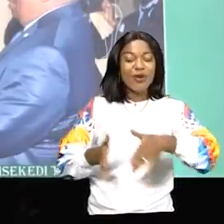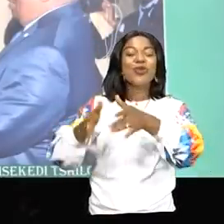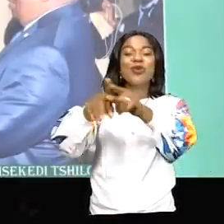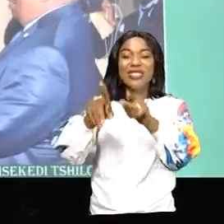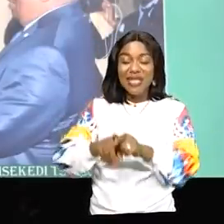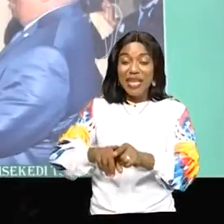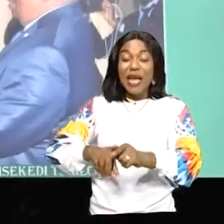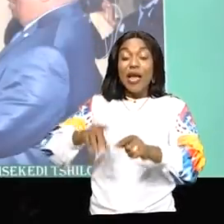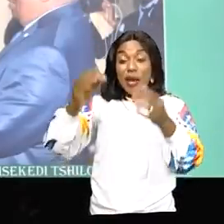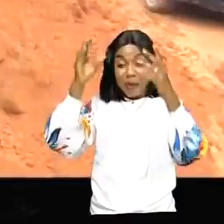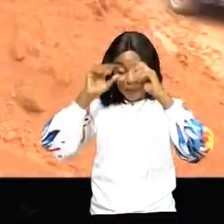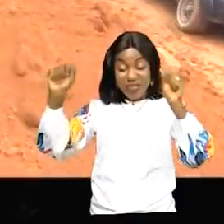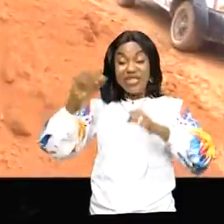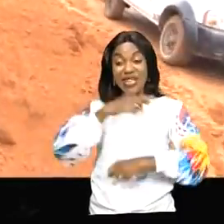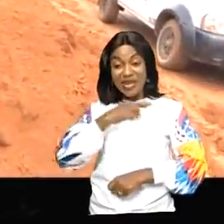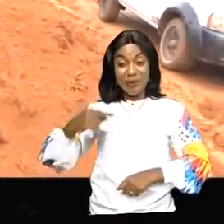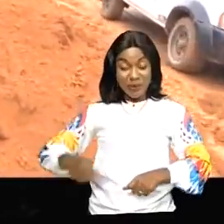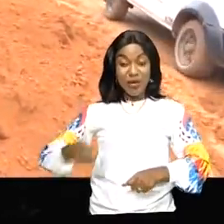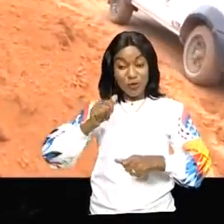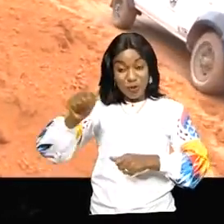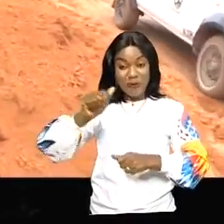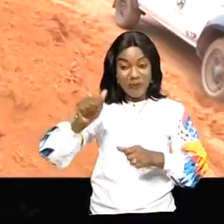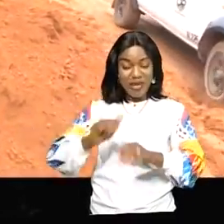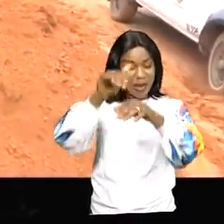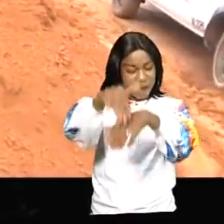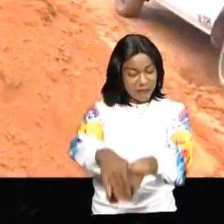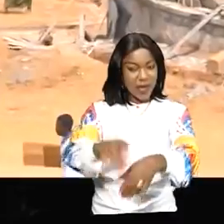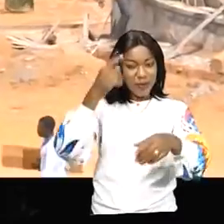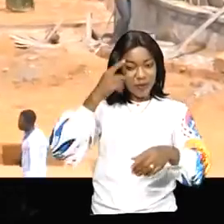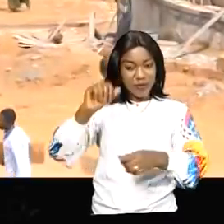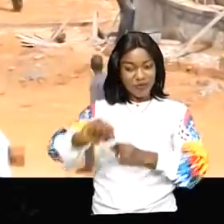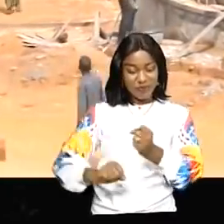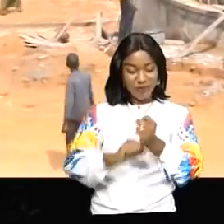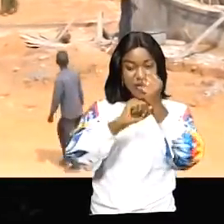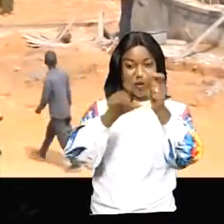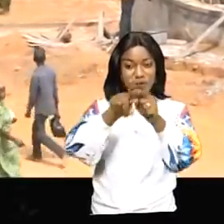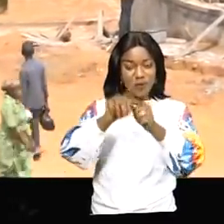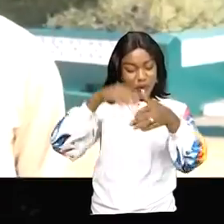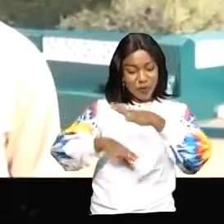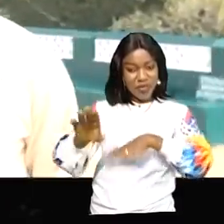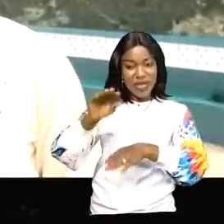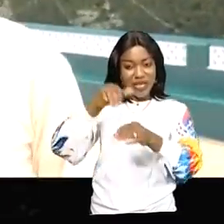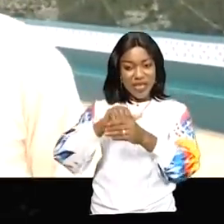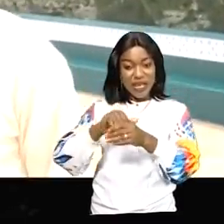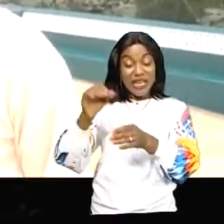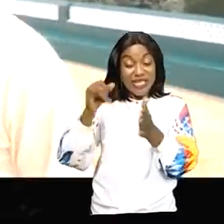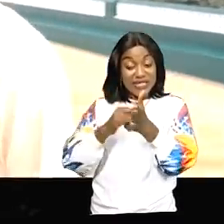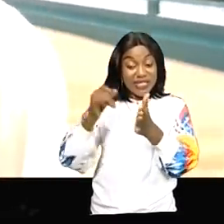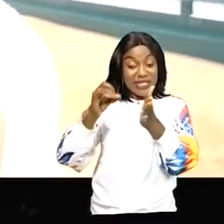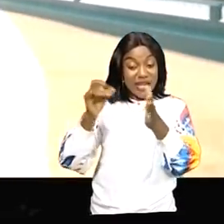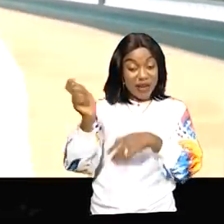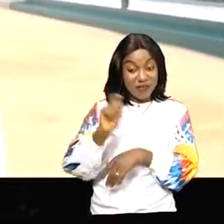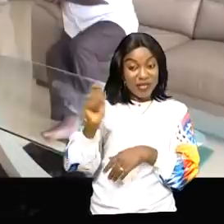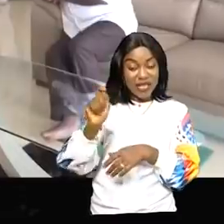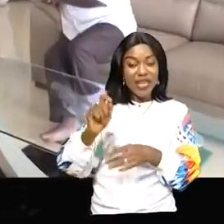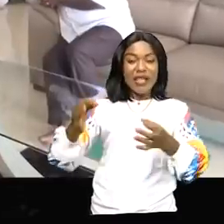Félix-Antoine Tshiseki de Chilombo, afin de permettre aux pèlerins d'accéder en Kamba pour fêter le 6 avril, ont été expliqués